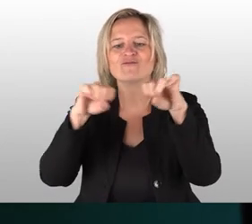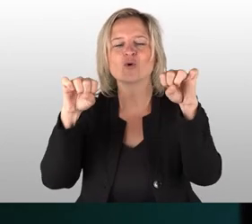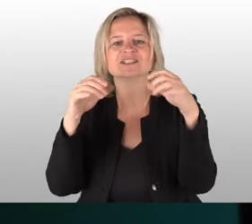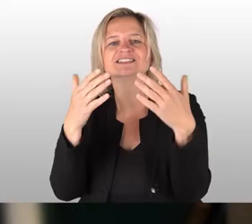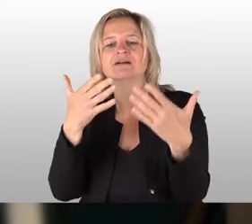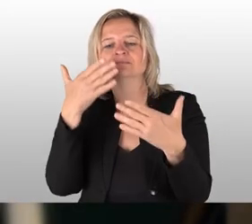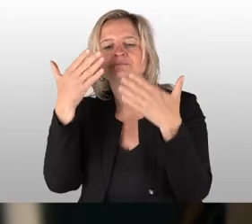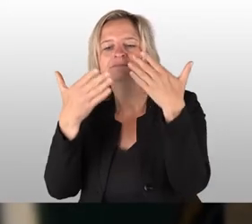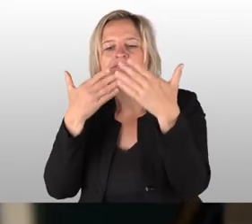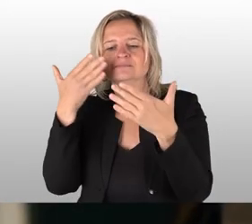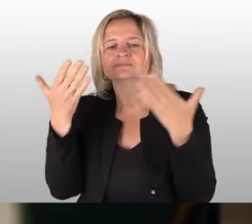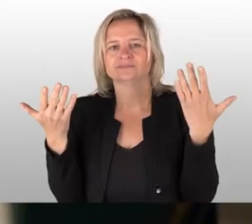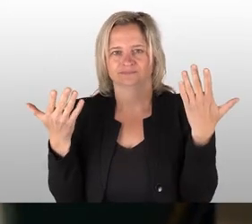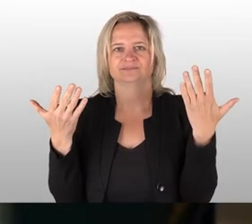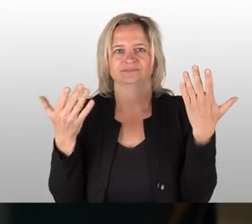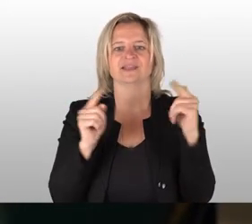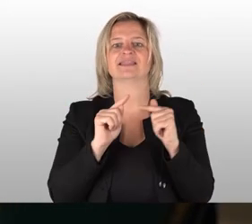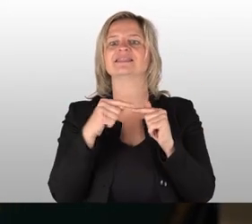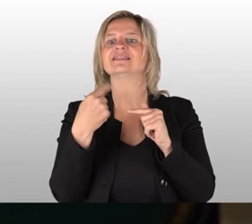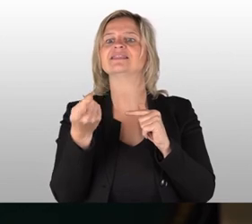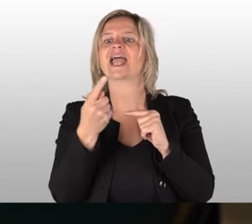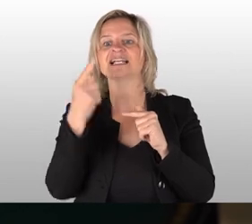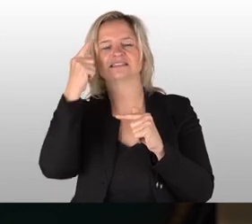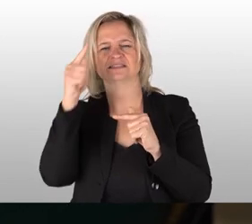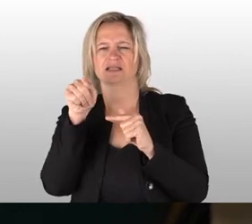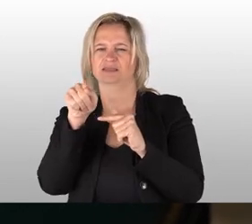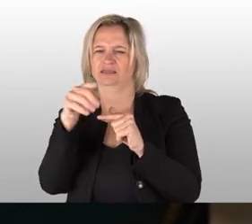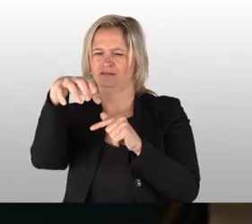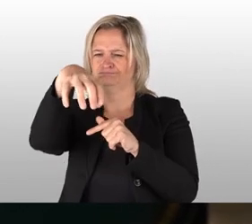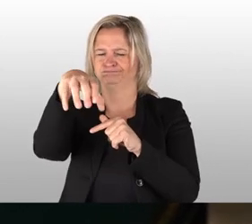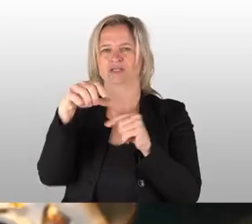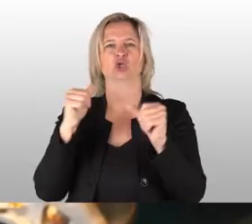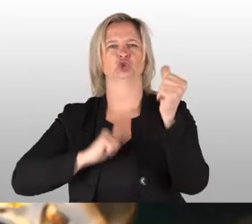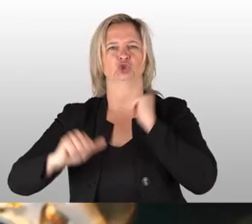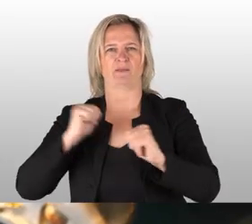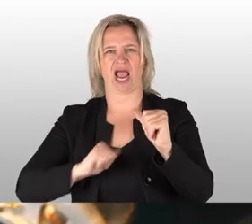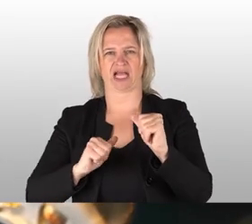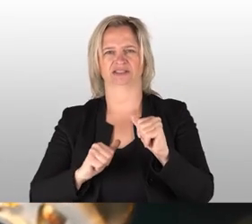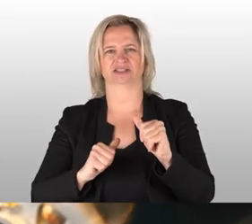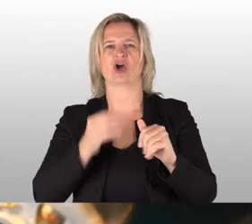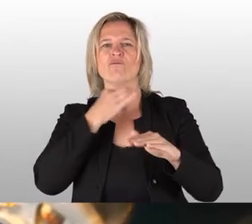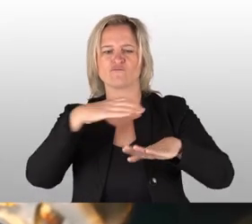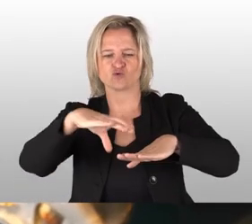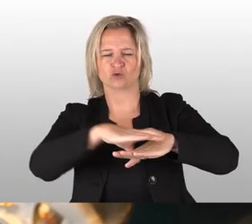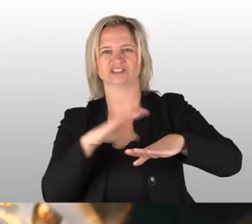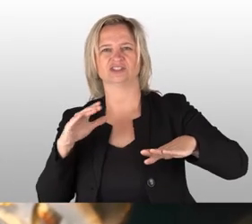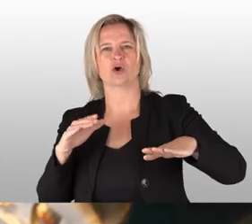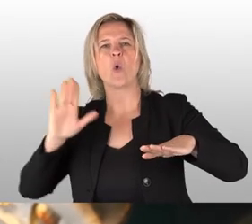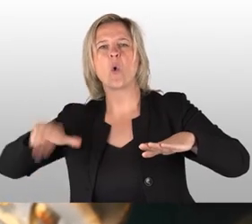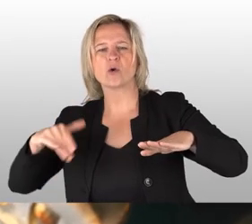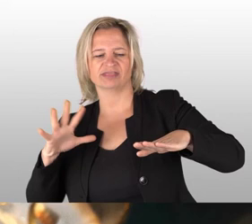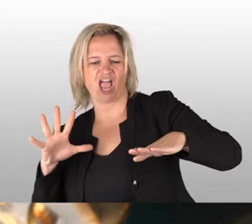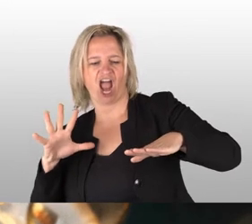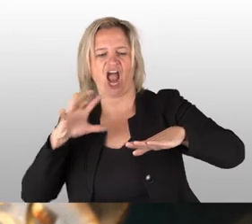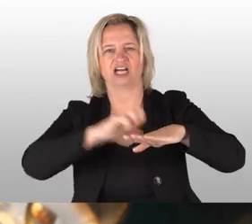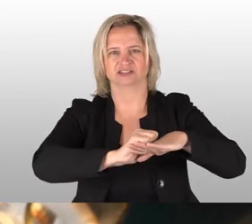Wurst schnuppert, die hier unten liegt. Der nächste Sinn ist hier der Schmerz. Der Hund, der beißt in den Fuß. Schauen Sie wieder